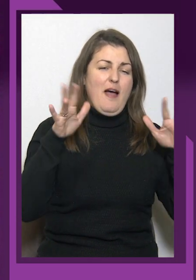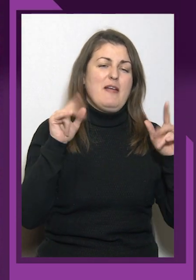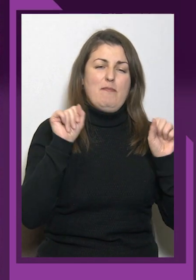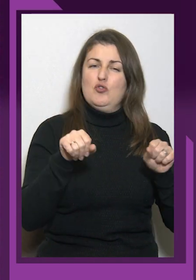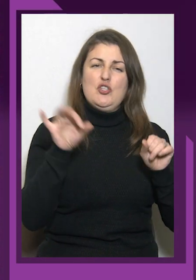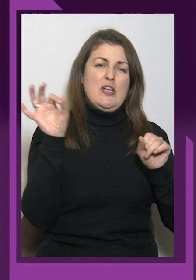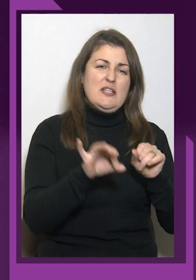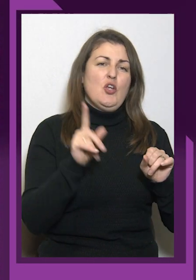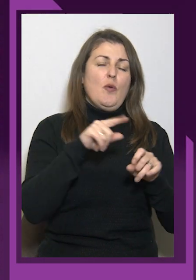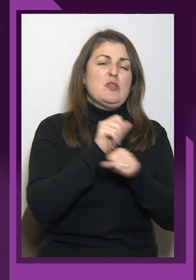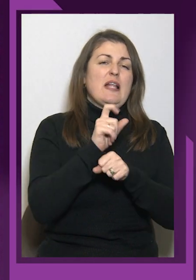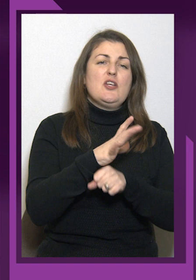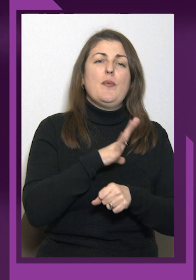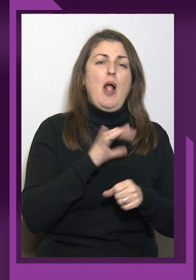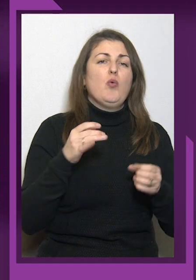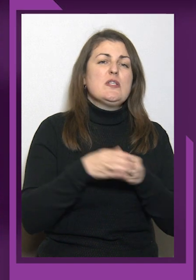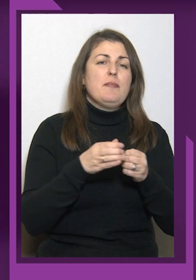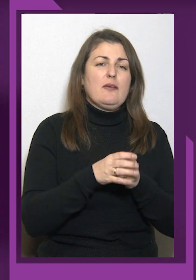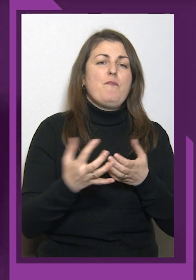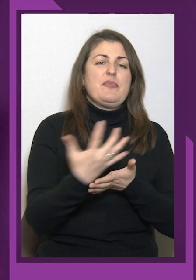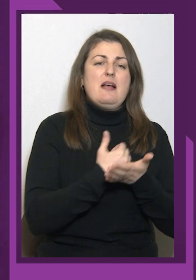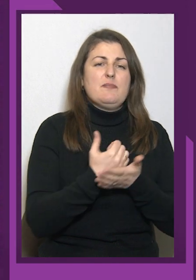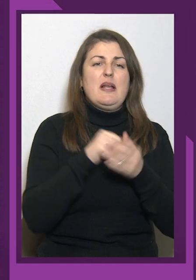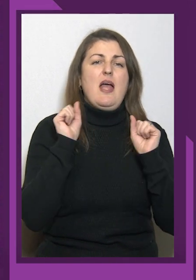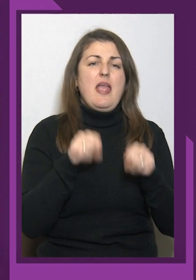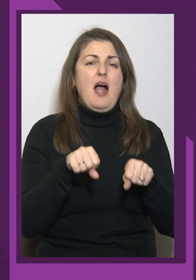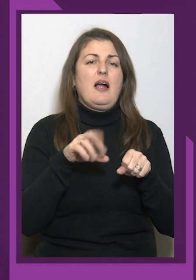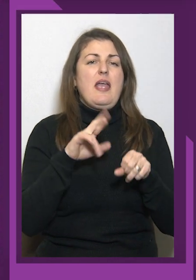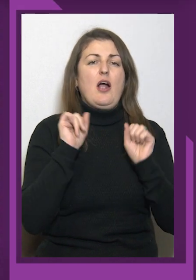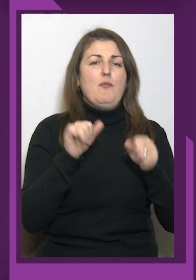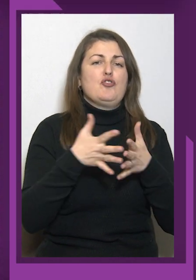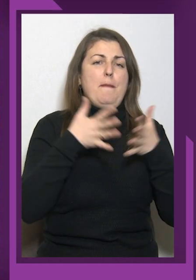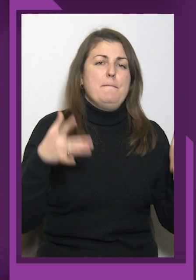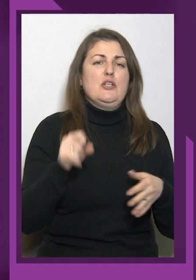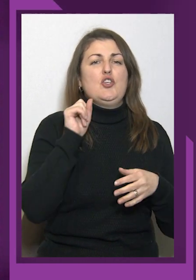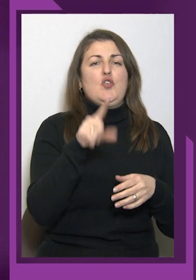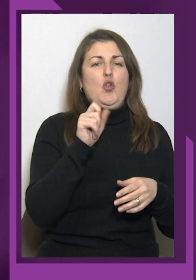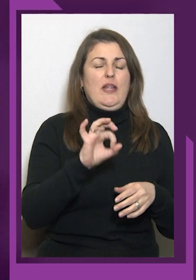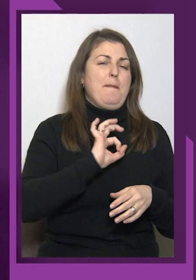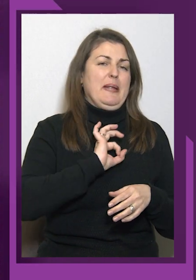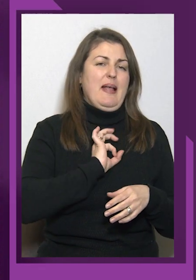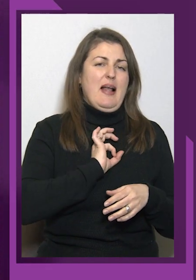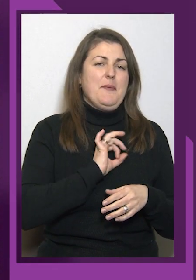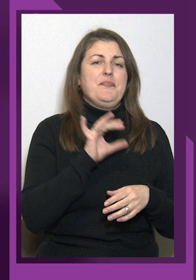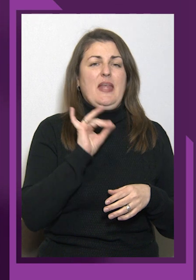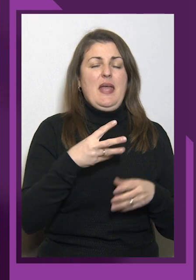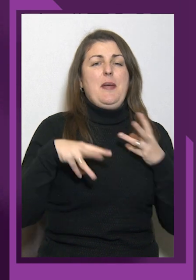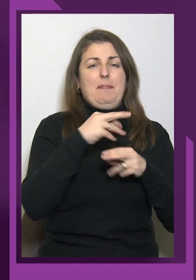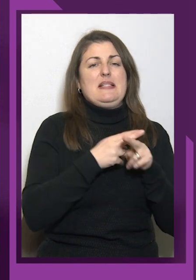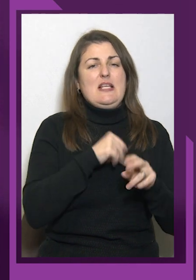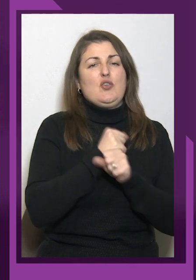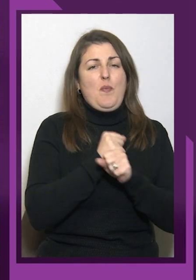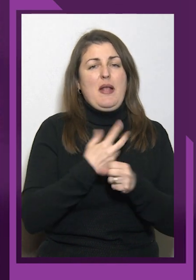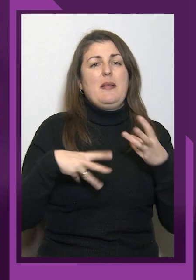можна більше золотих медалей. І ми це зробили. Ми також виграли ще і мікс, ми виграли